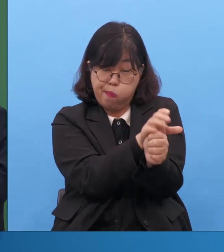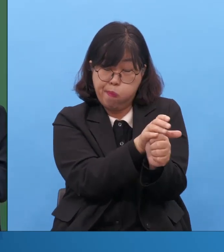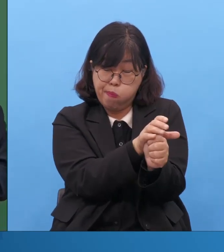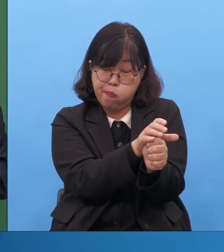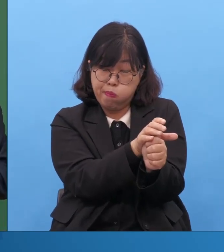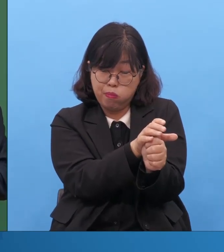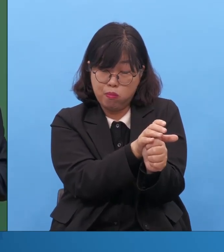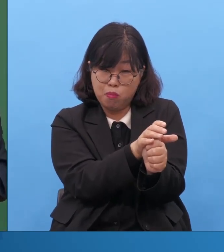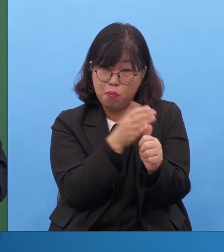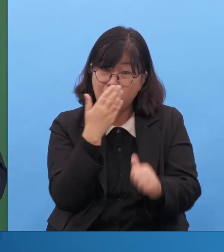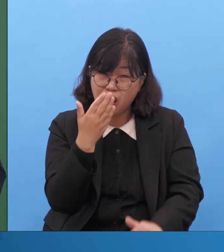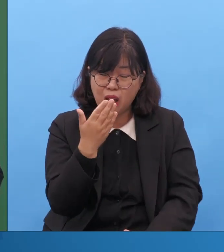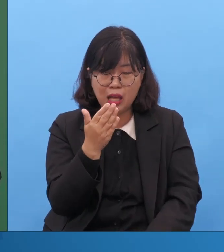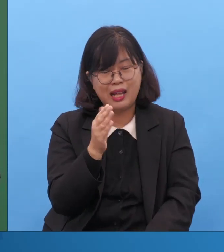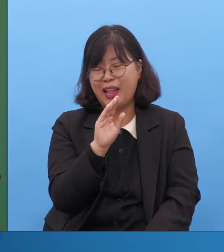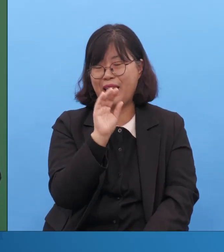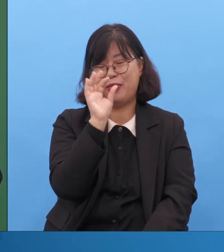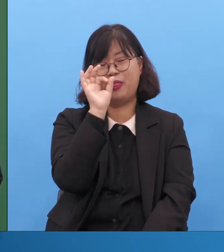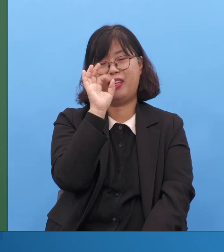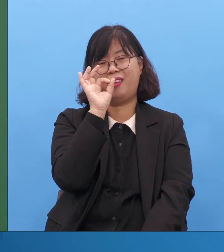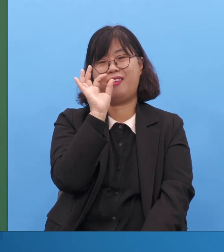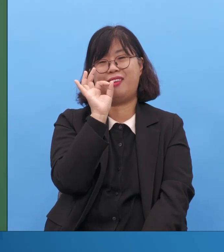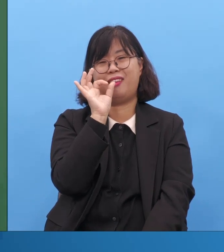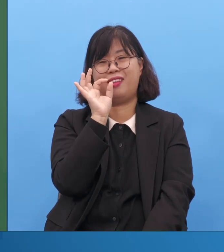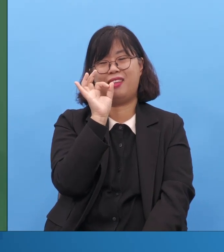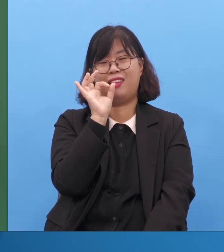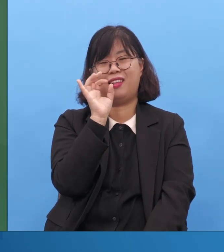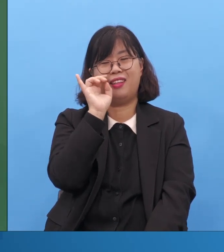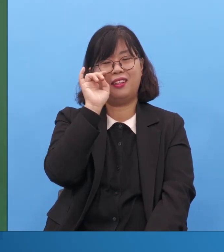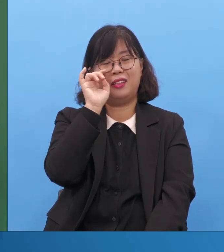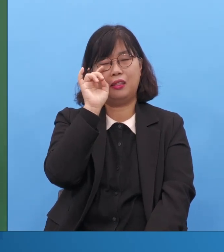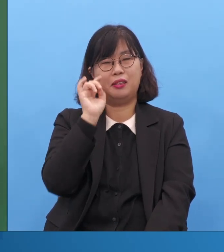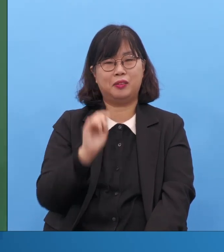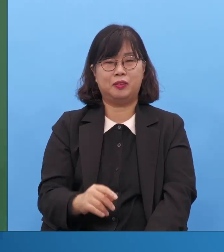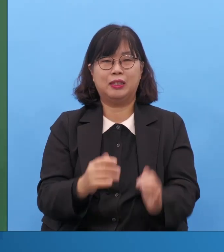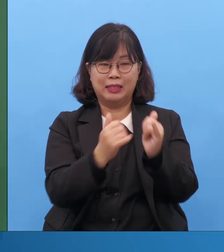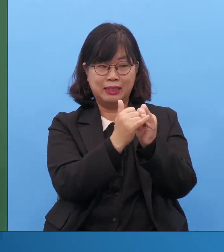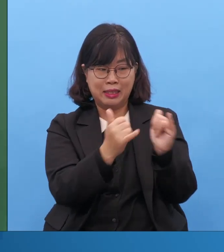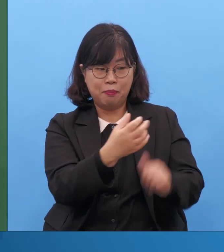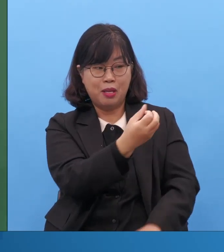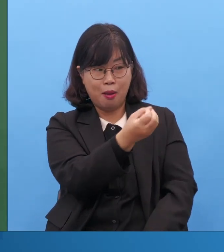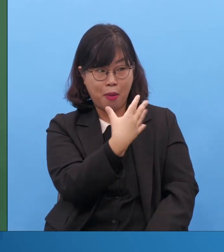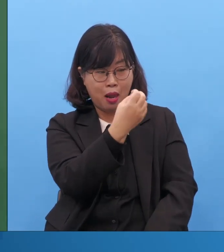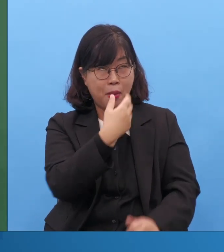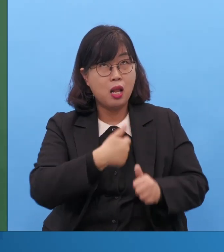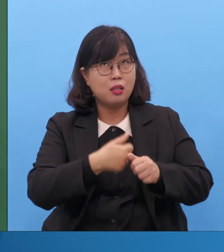여러분이 세계보험하여 될 우리 렘넌터들을 여기에 담아두서는 안 되죠